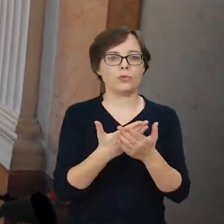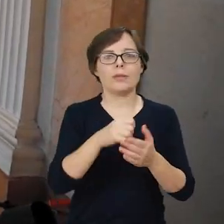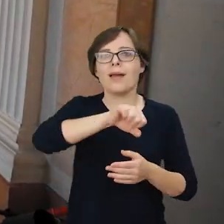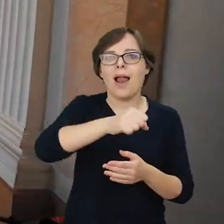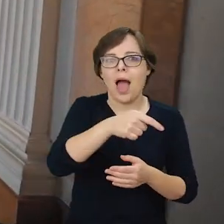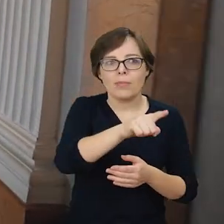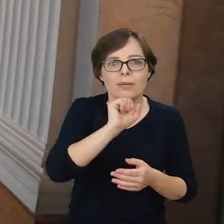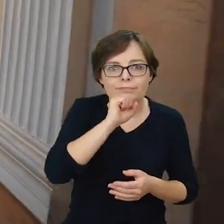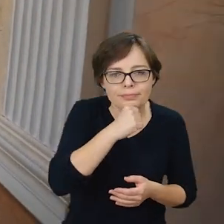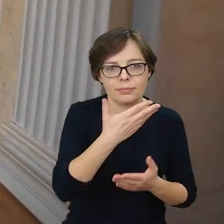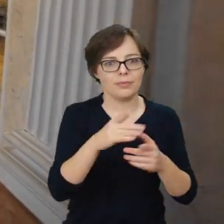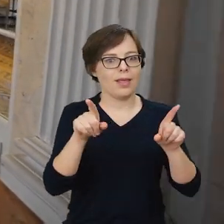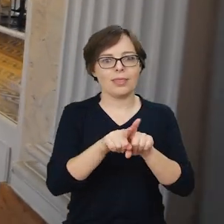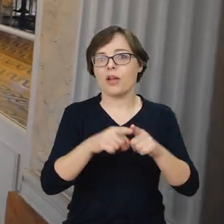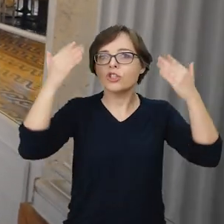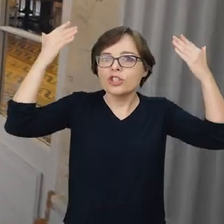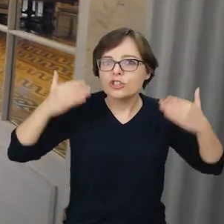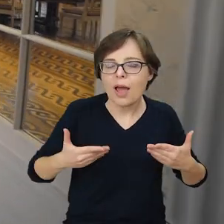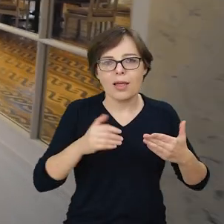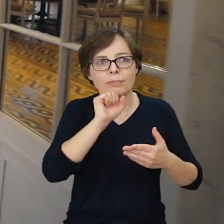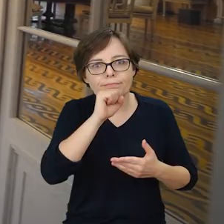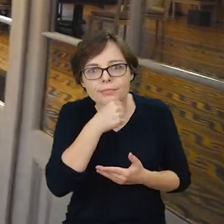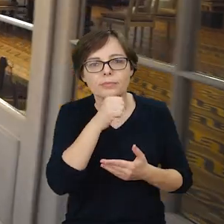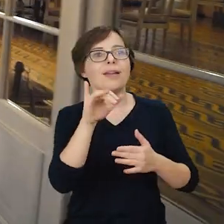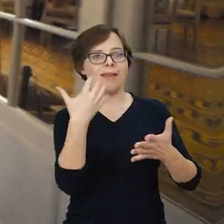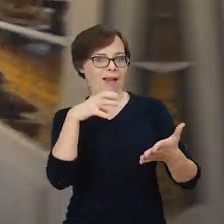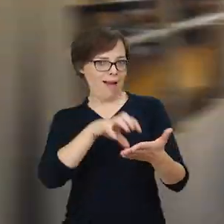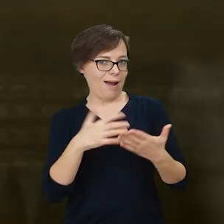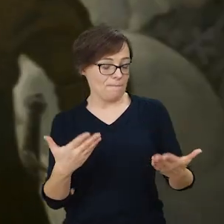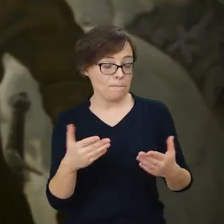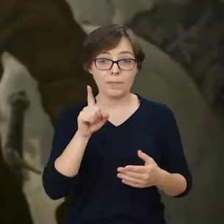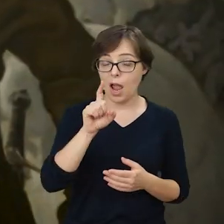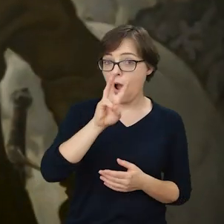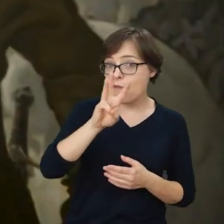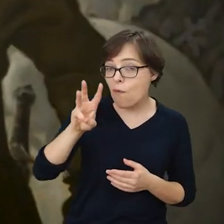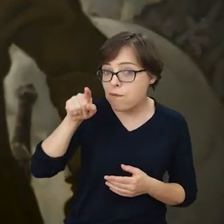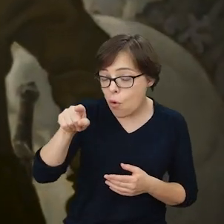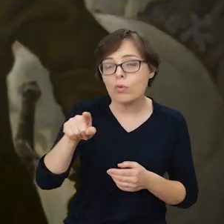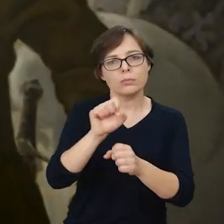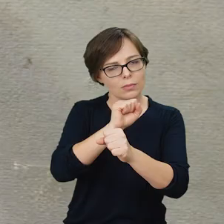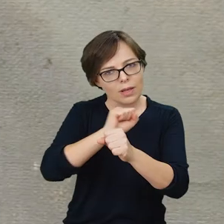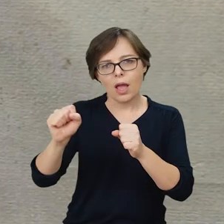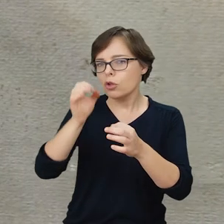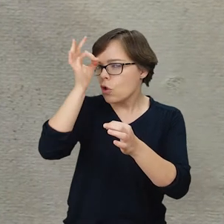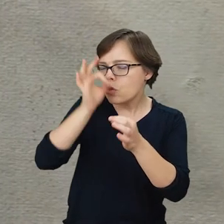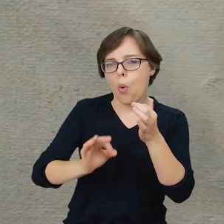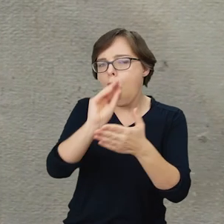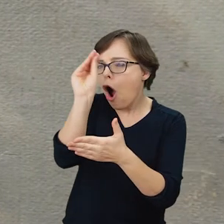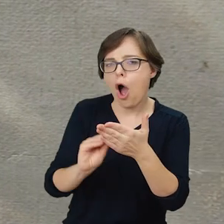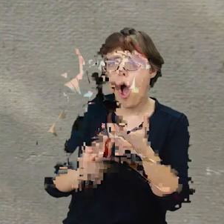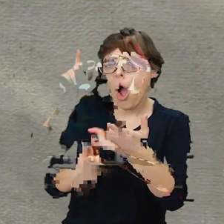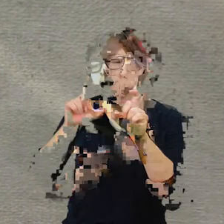zabytkowa jest klampka, zabytkowa jest tapiseria na ścianie i tak dalej. Natomiast na tej stronie znajdują się bardzo szczegółowe,